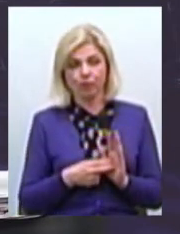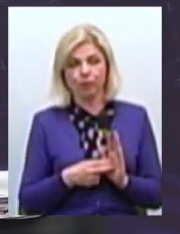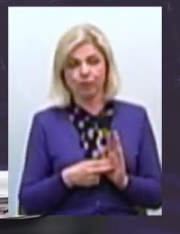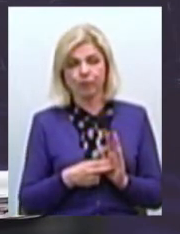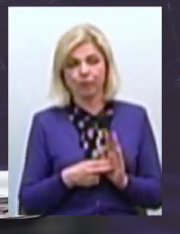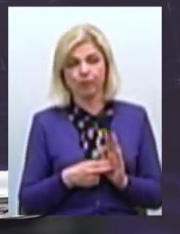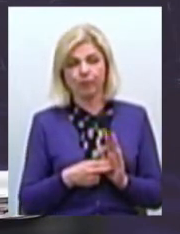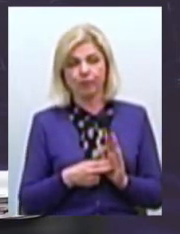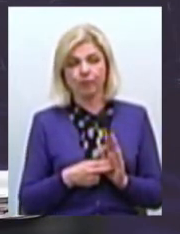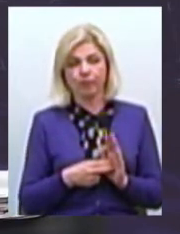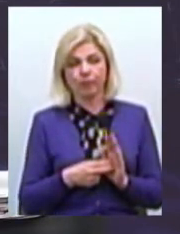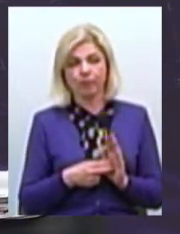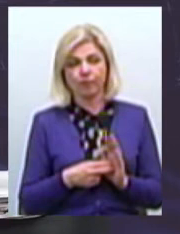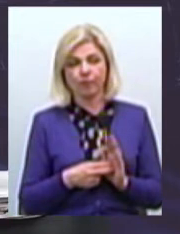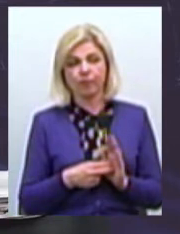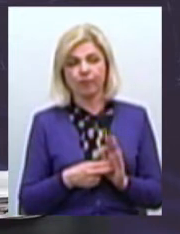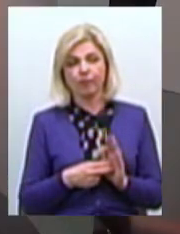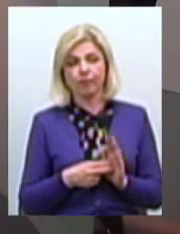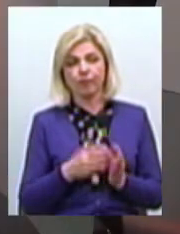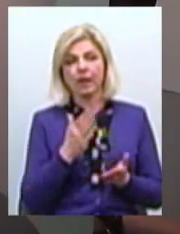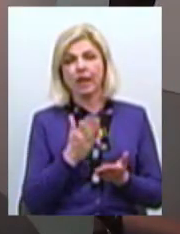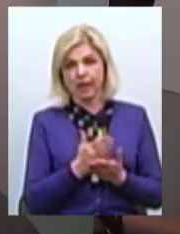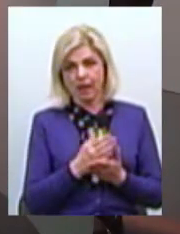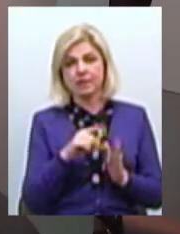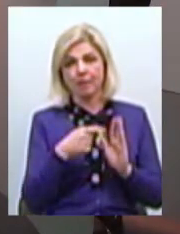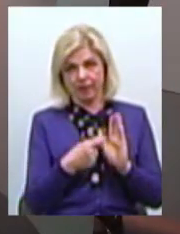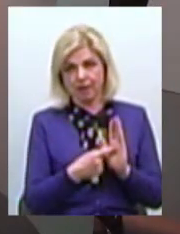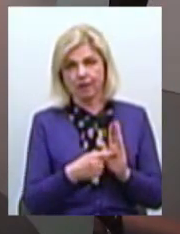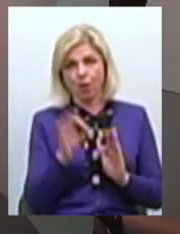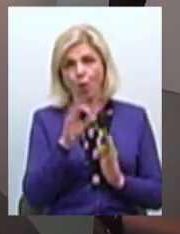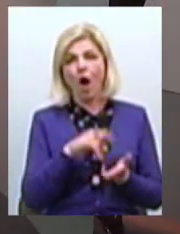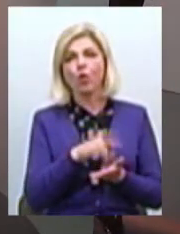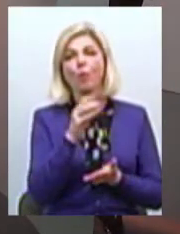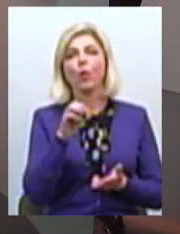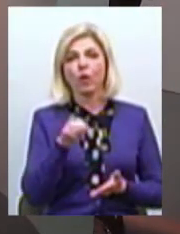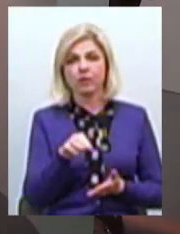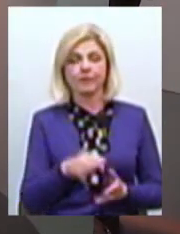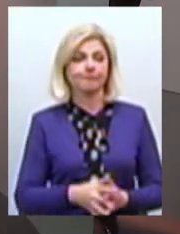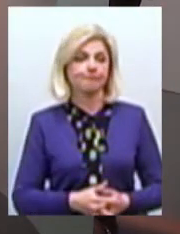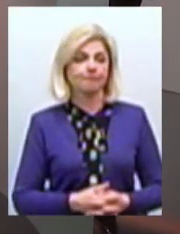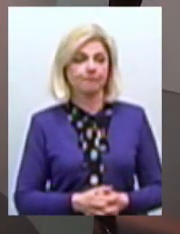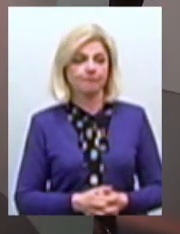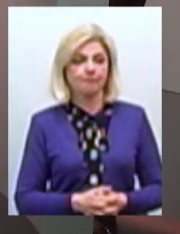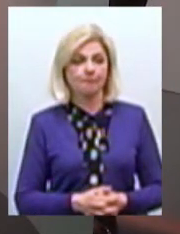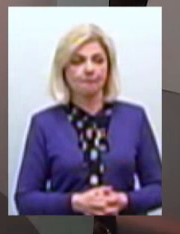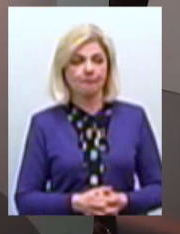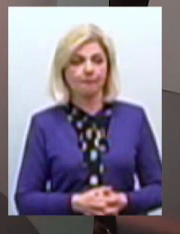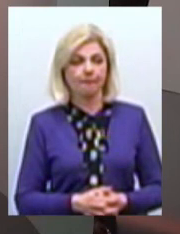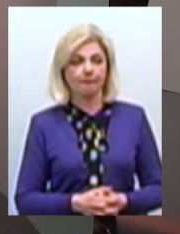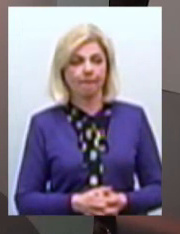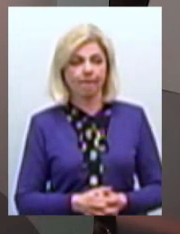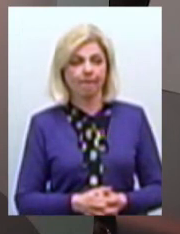Добре, проєкти рішення Є запитання по аеропорту? У мене таке запитання У мене по